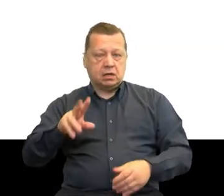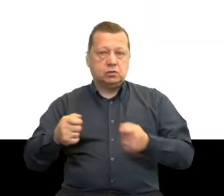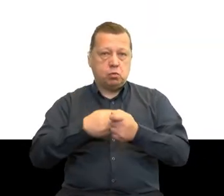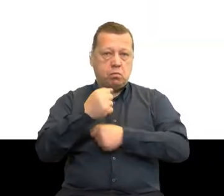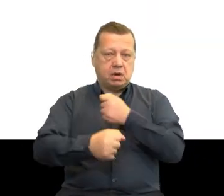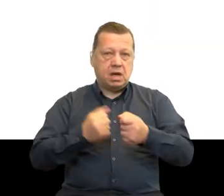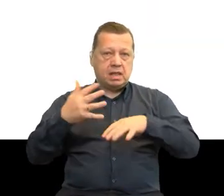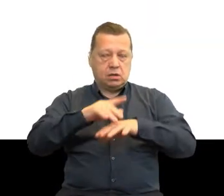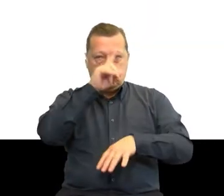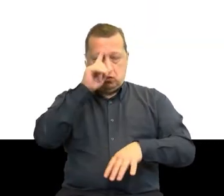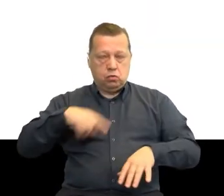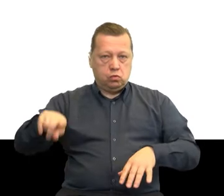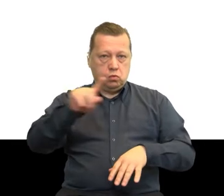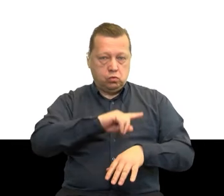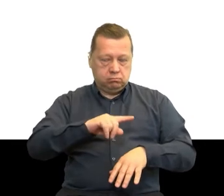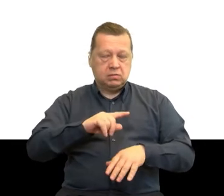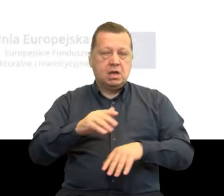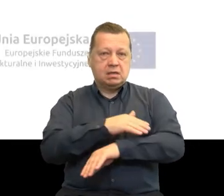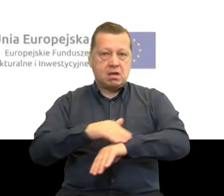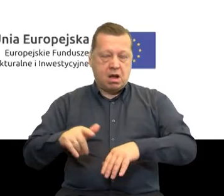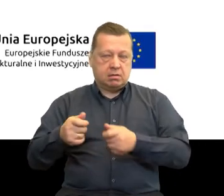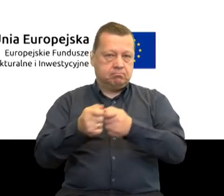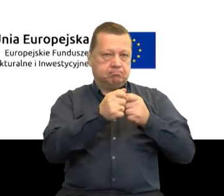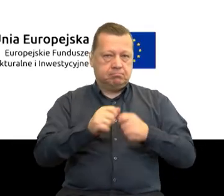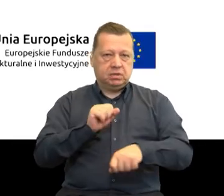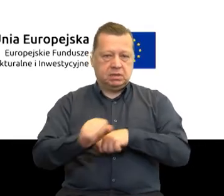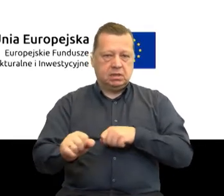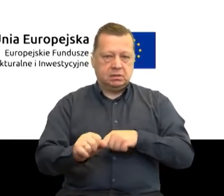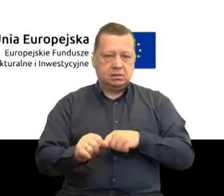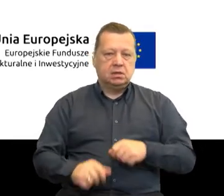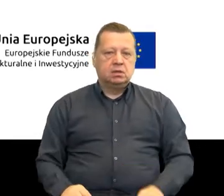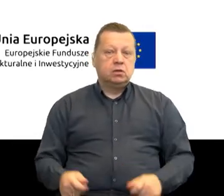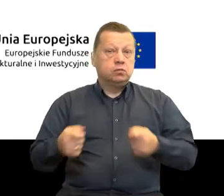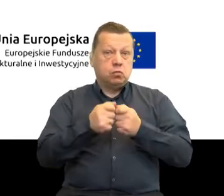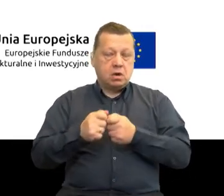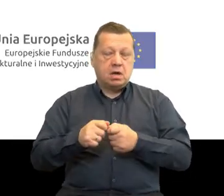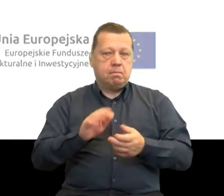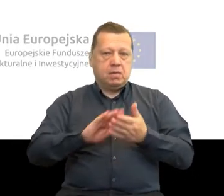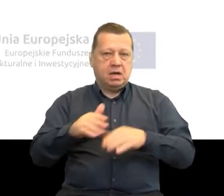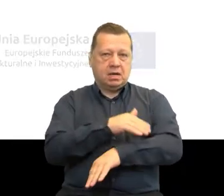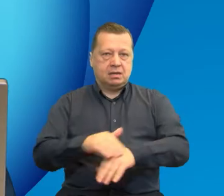i integrację ludzi ponad granicami. Interreg. Współpraca bez granic.